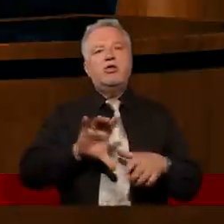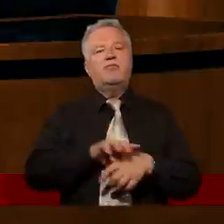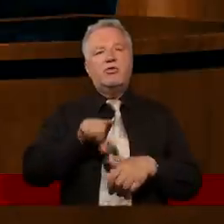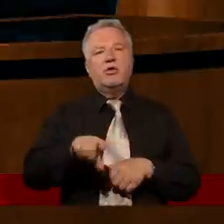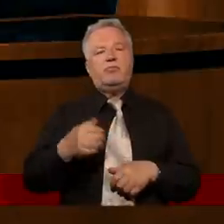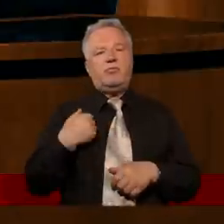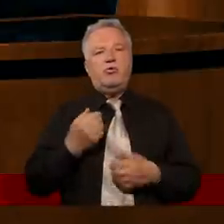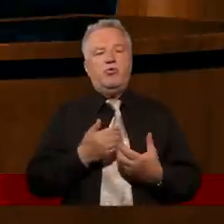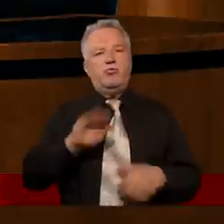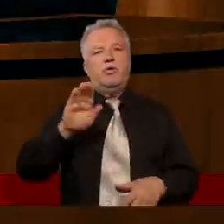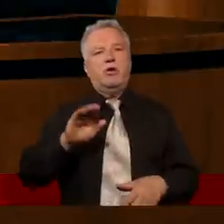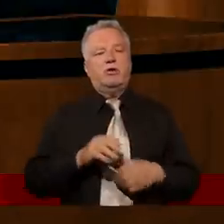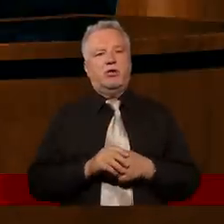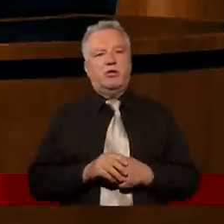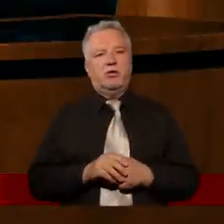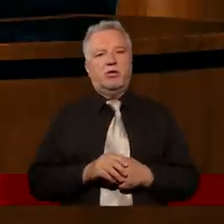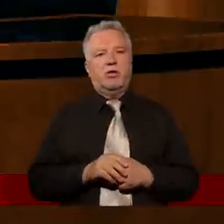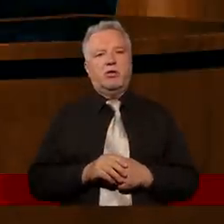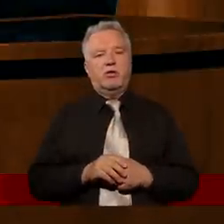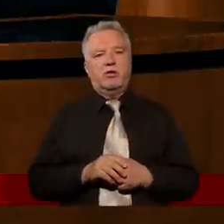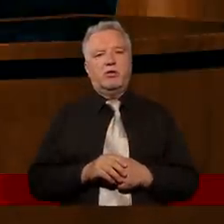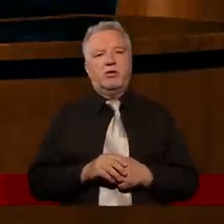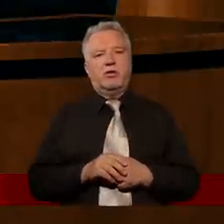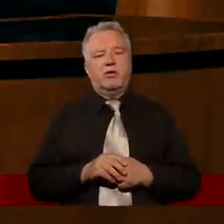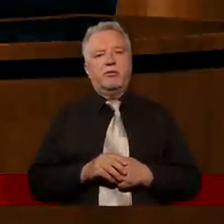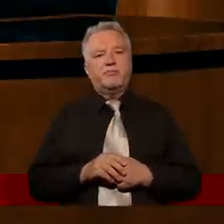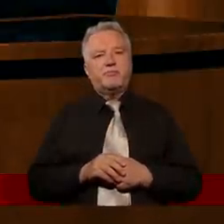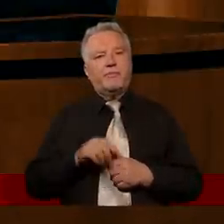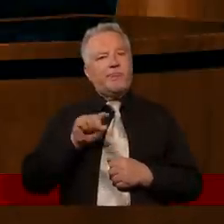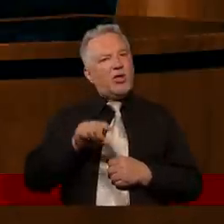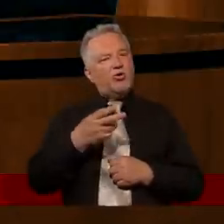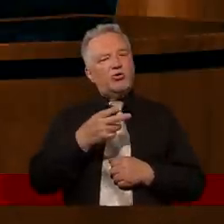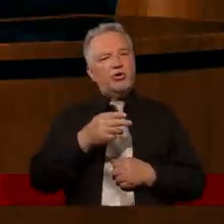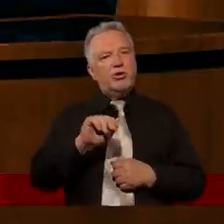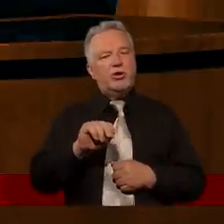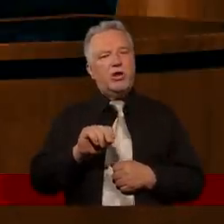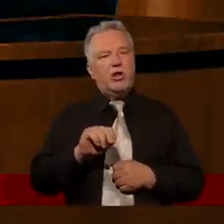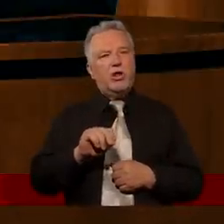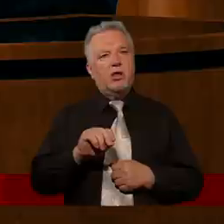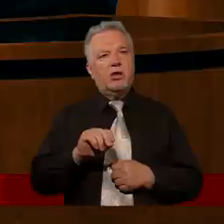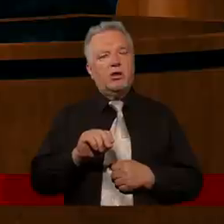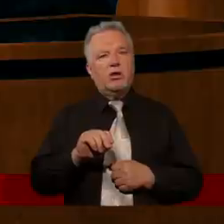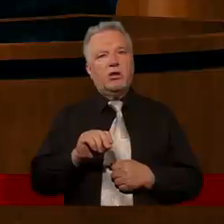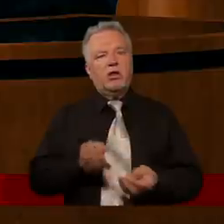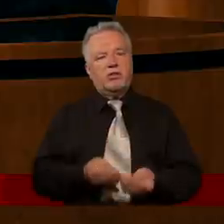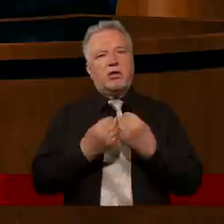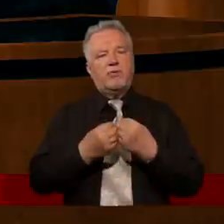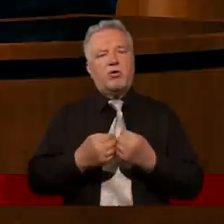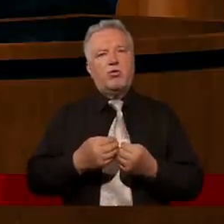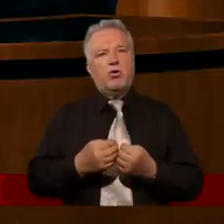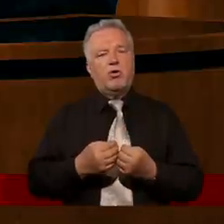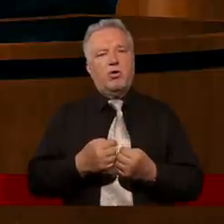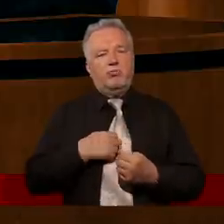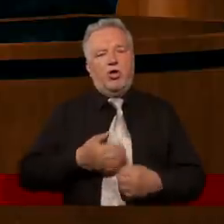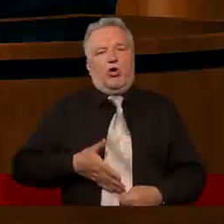Mimo, że był to, co robił, byłby coś nadzwyczajnego i ponadprzeciętnego, ale jednak to nie sprawiało, że on się z tego powodu czuł, że on